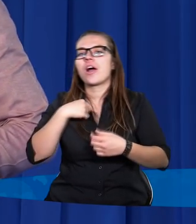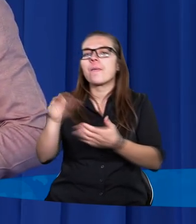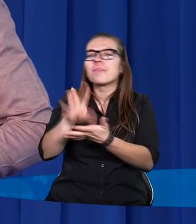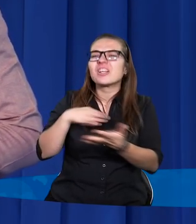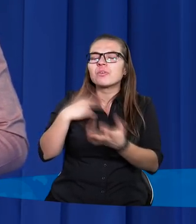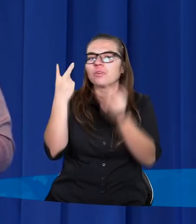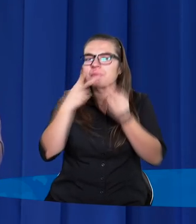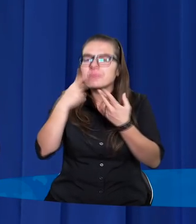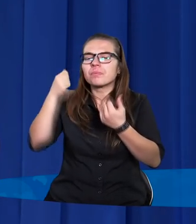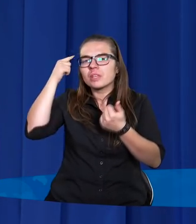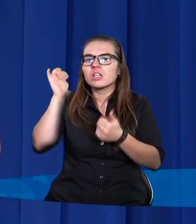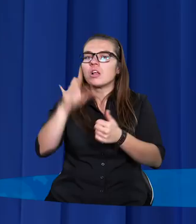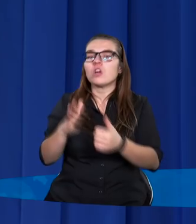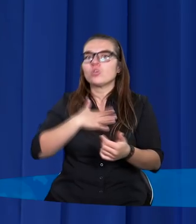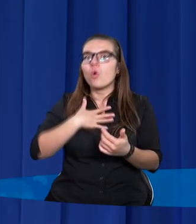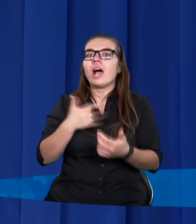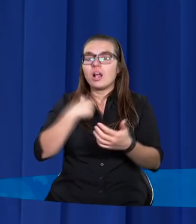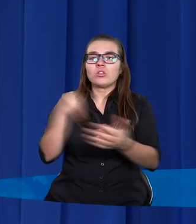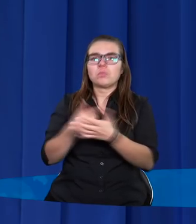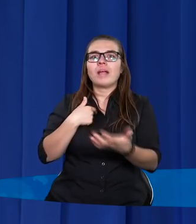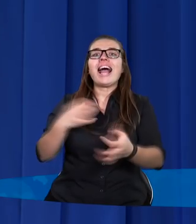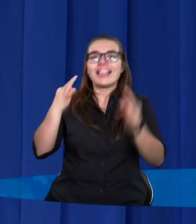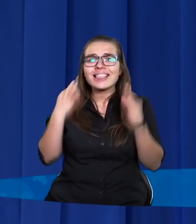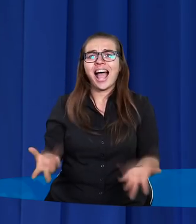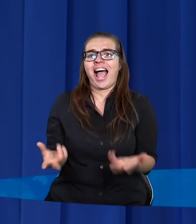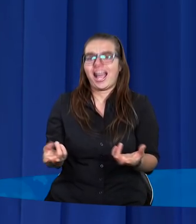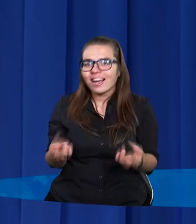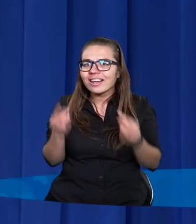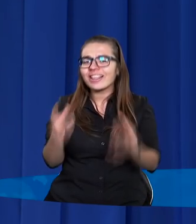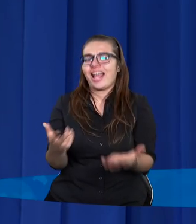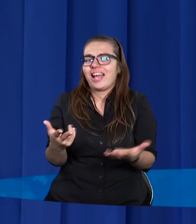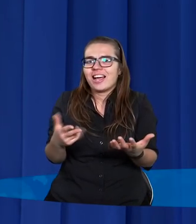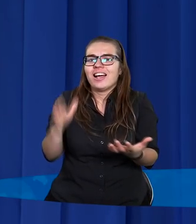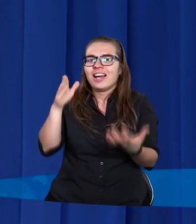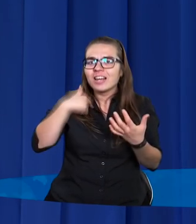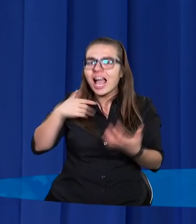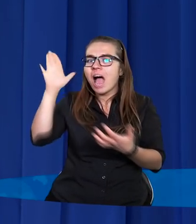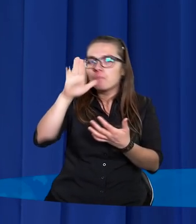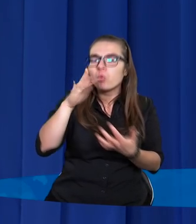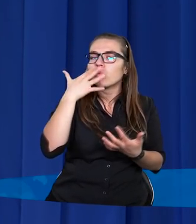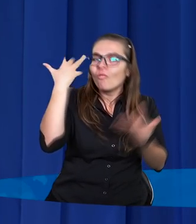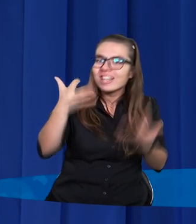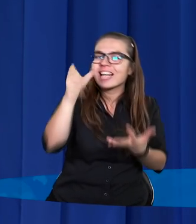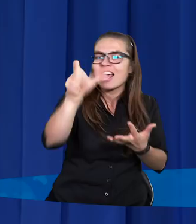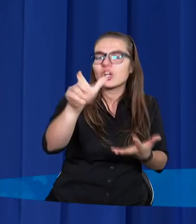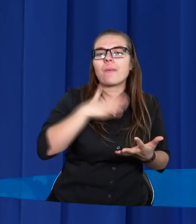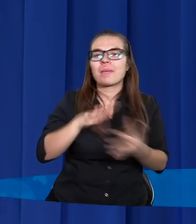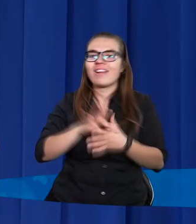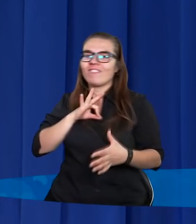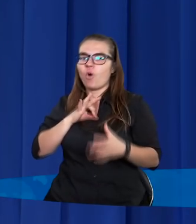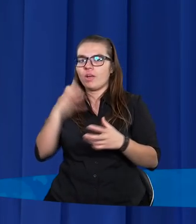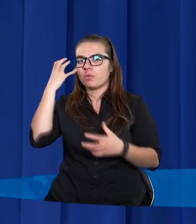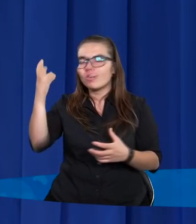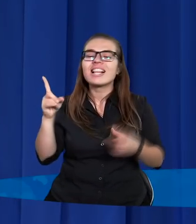dotarło to do mnie tak. Bóg mówi, chcę Ciebie mieć w moim królestwie. I kiedy